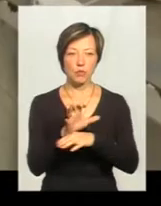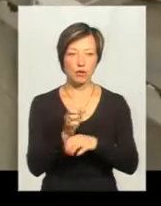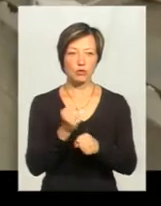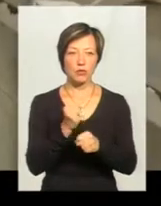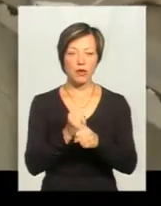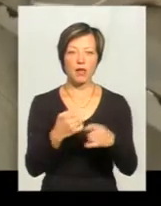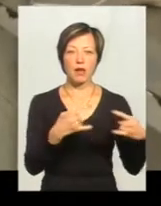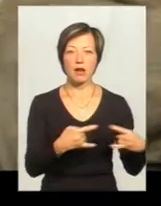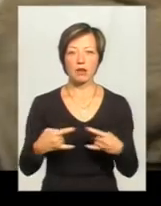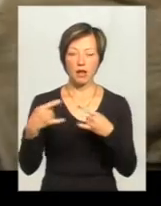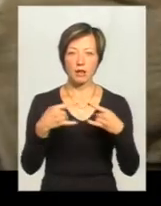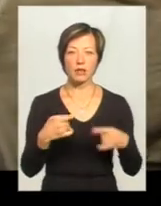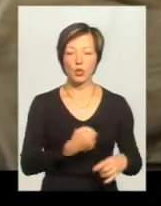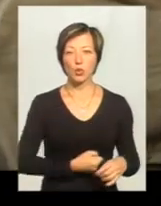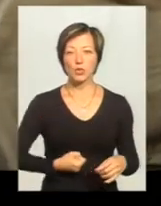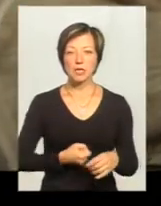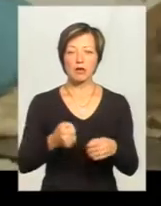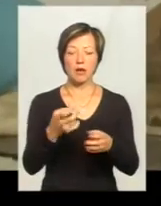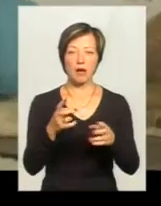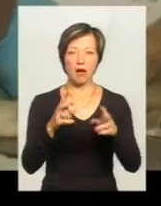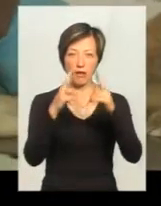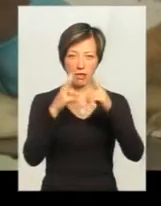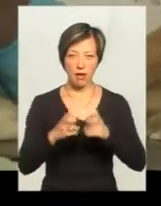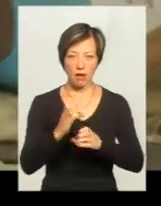зробили рентген, УЗІ та взяли в тварини аналізи.